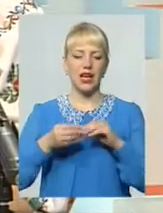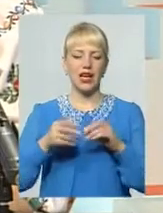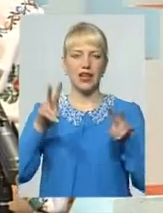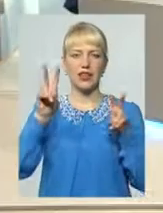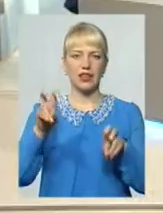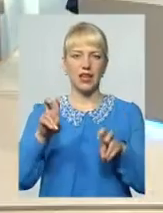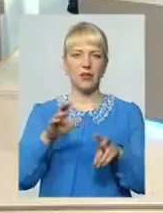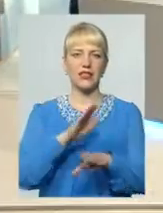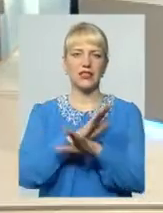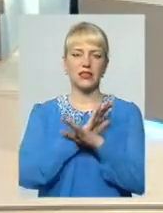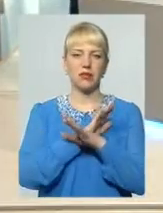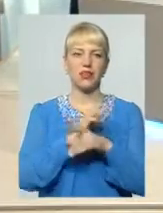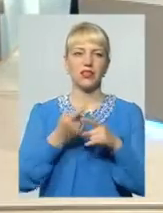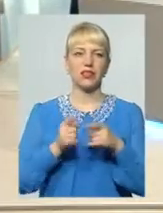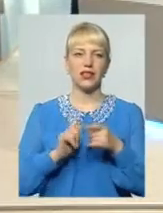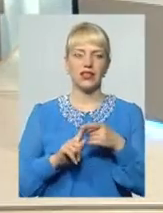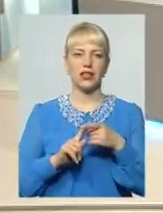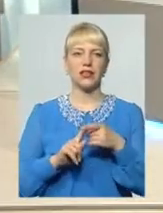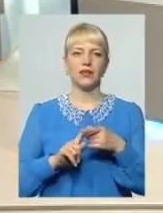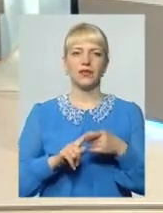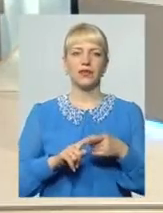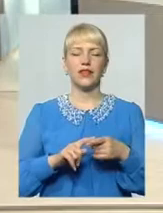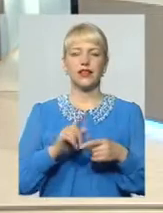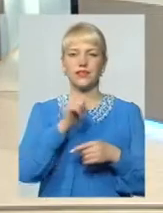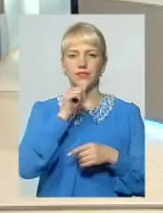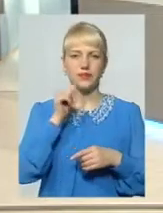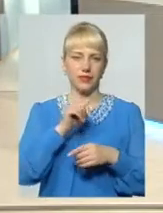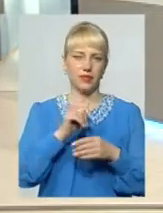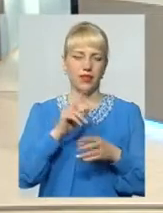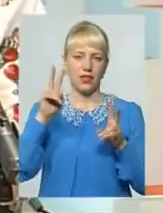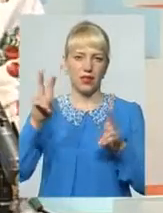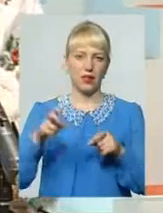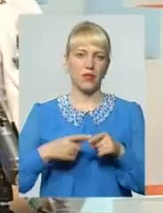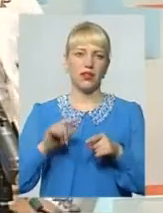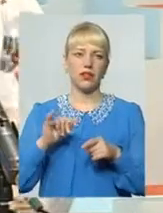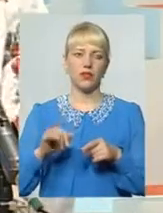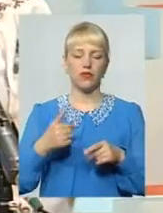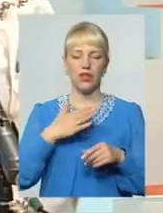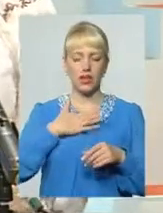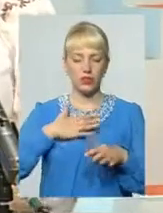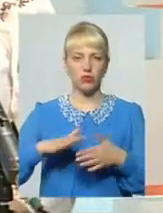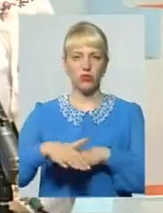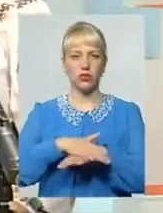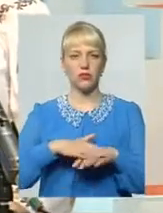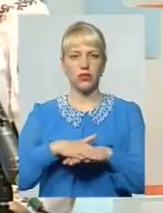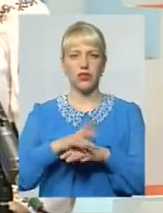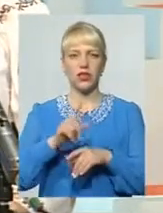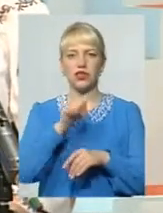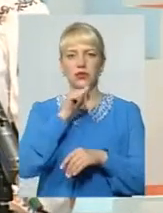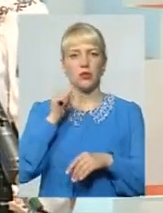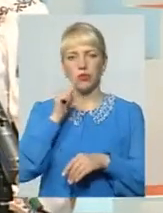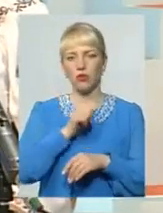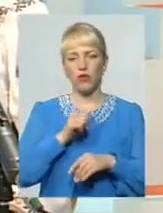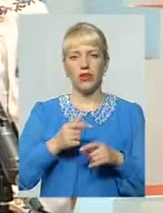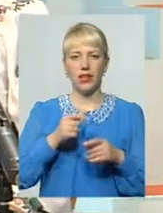табуйована тема Ви зрозумієте, правильно, в нашому суспільстві, принаймні на даний час, це табуйована тема